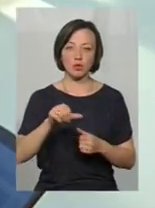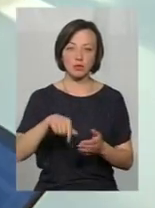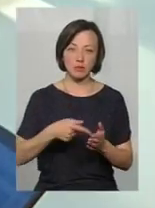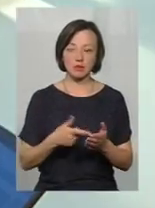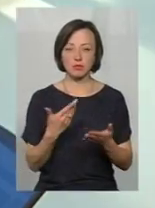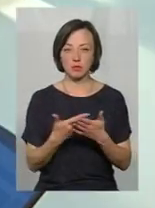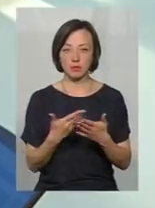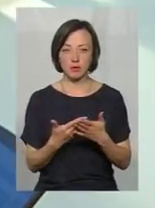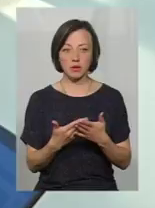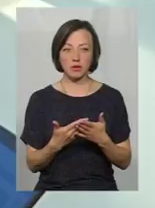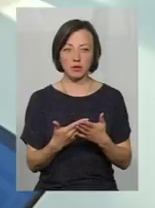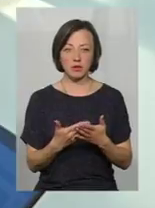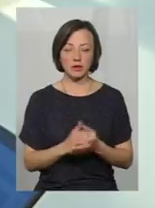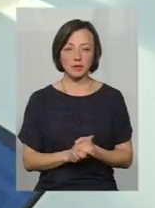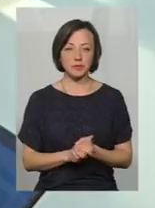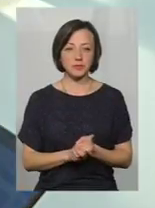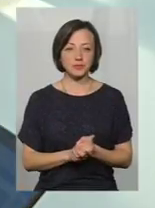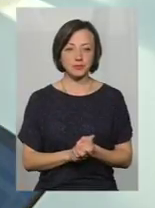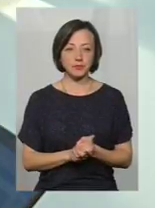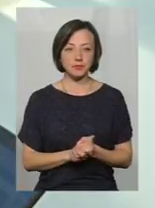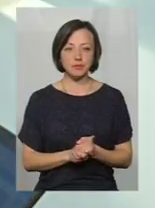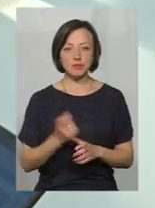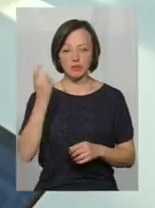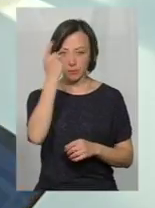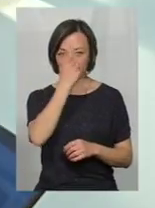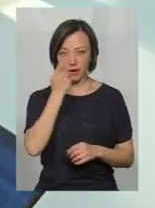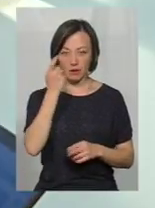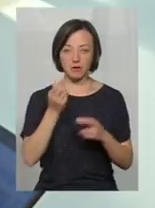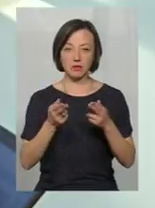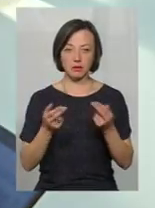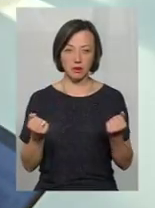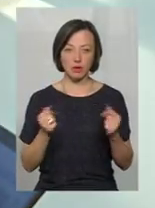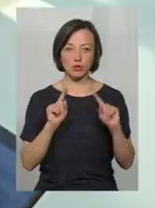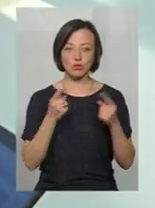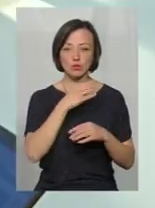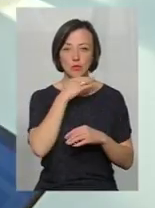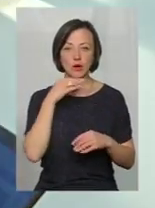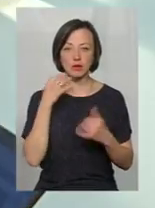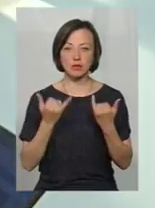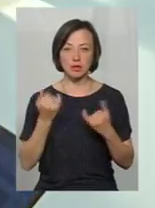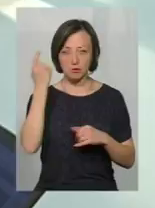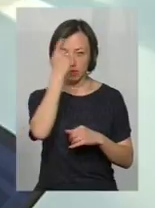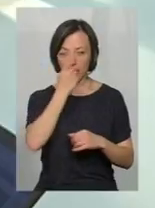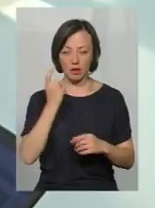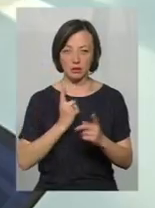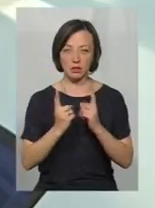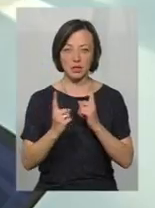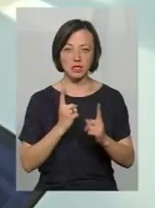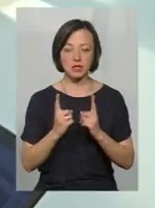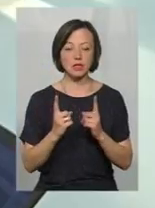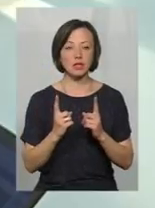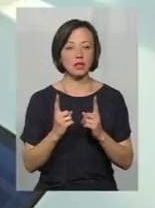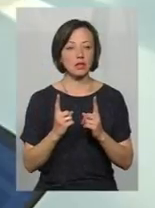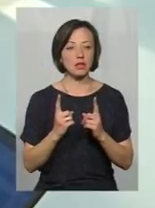зараз о місті, тому говоримо саме о місті. П'яні? Так, дуже багато зараз п'яних їздить. І, знову ж